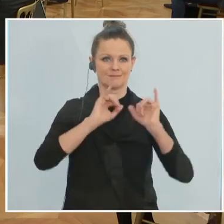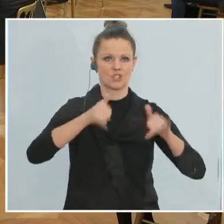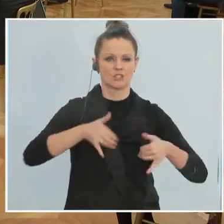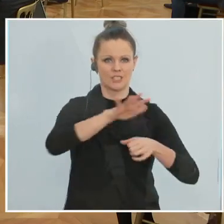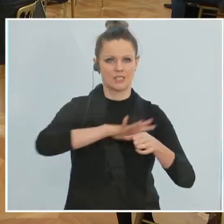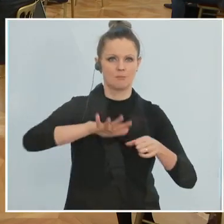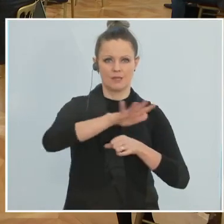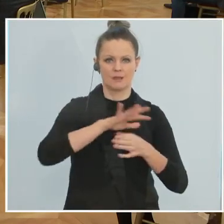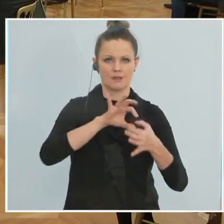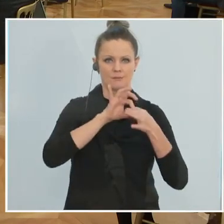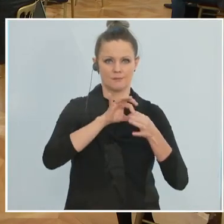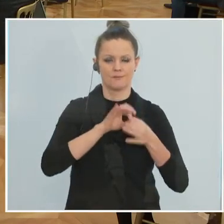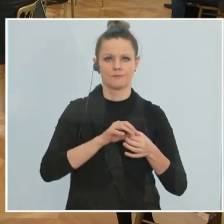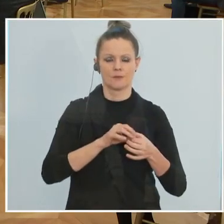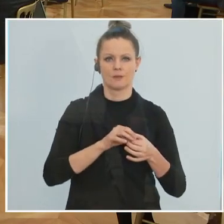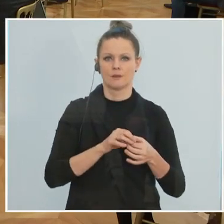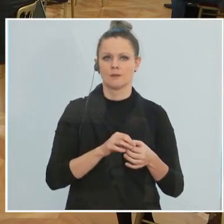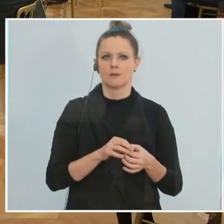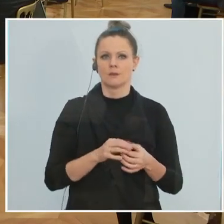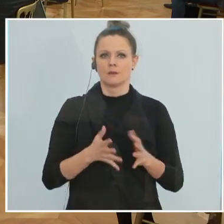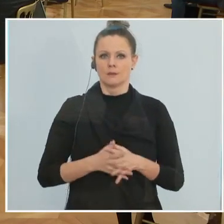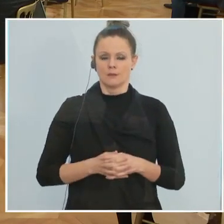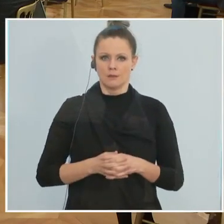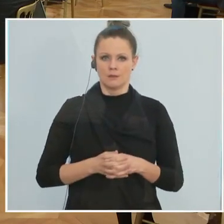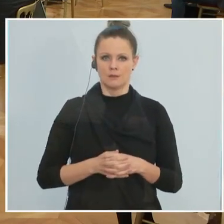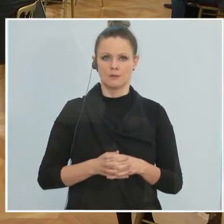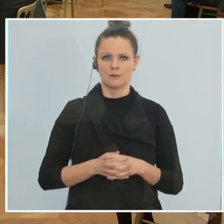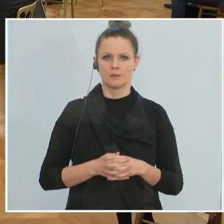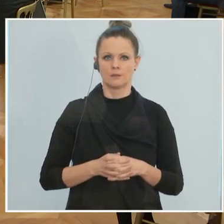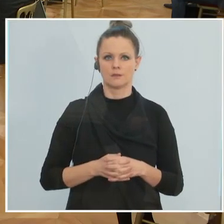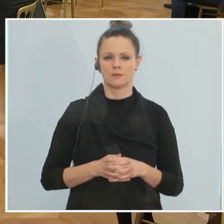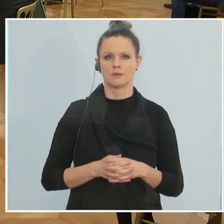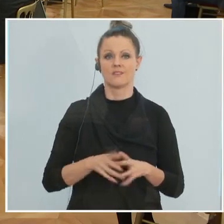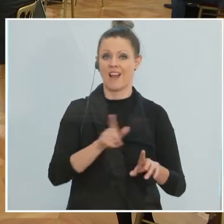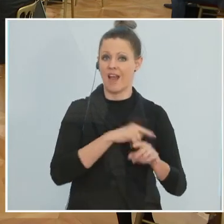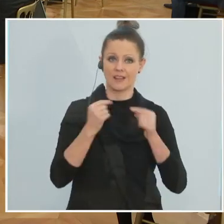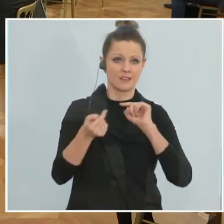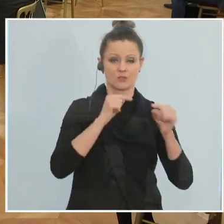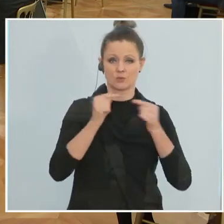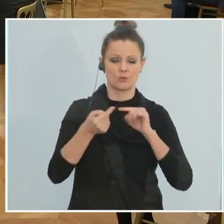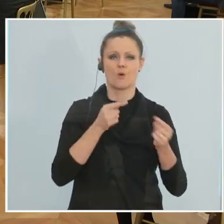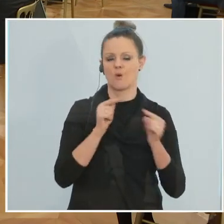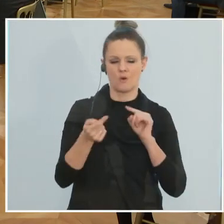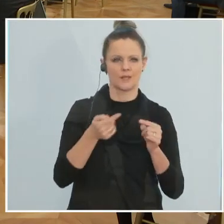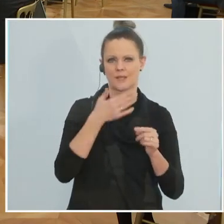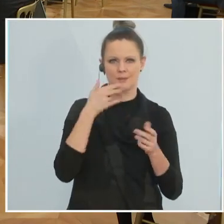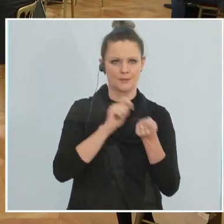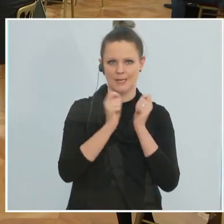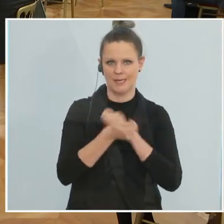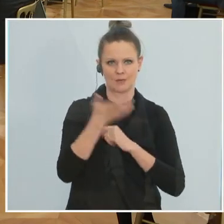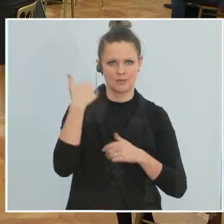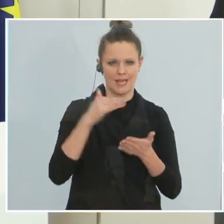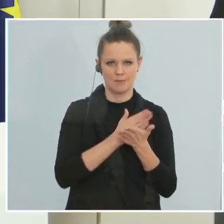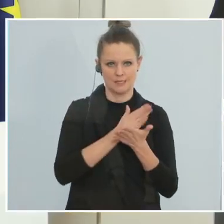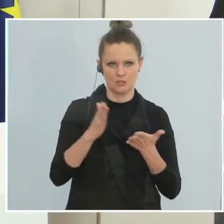anlangt, wir haben eben nach langer Diskussion gesagt, dass wir da nichts ändern, das war natürlich in der Entscheidung damals